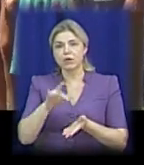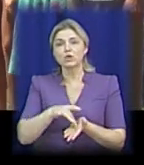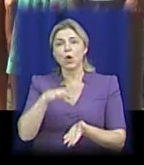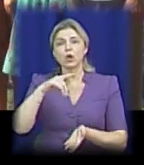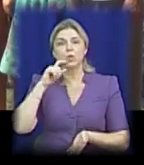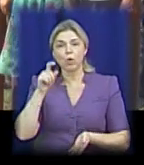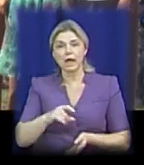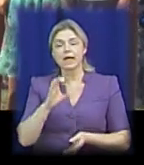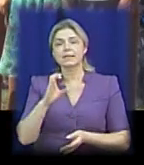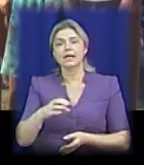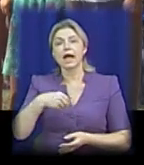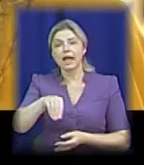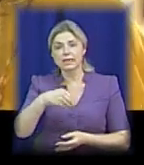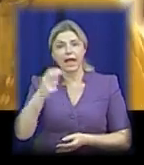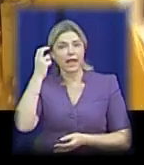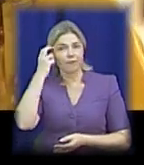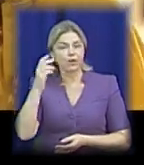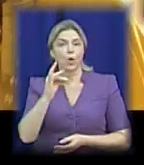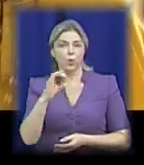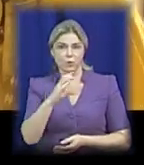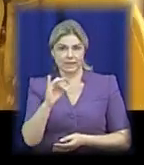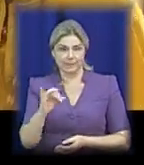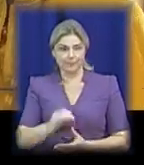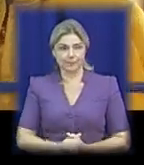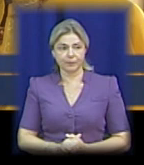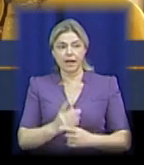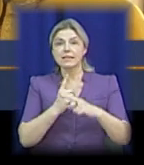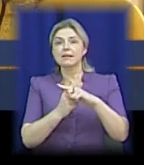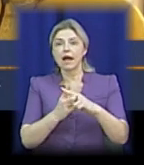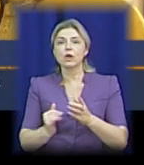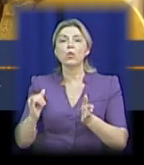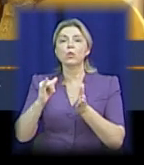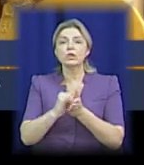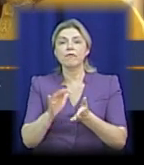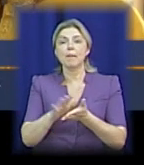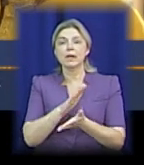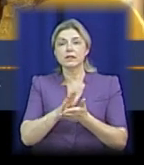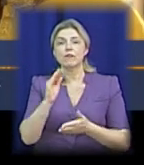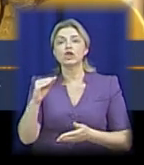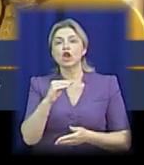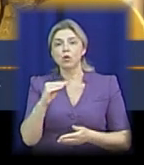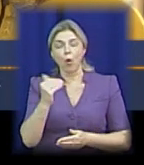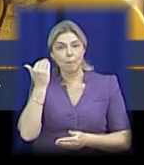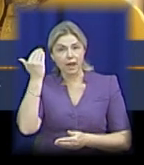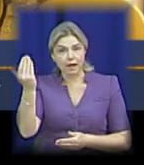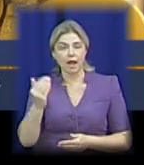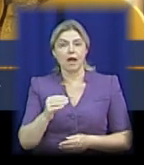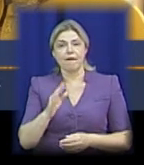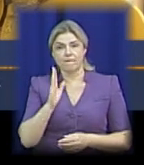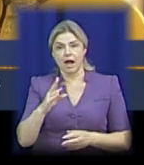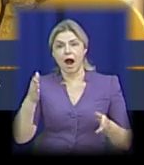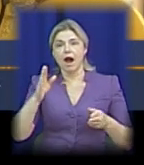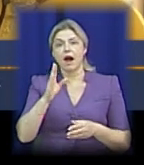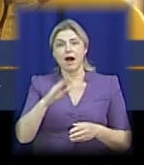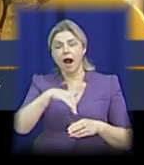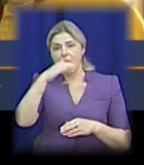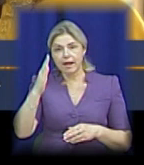з нагоди хрещення Київської Русі. Хрест встановлений безкоштовно. Саме у Житомирі в кар'єрі його нам теж уступкою